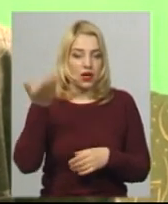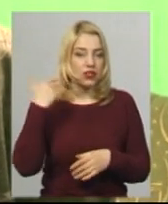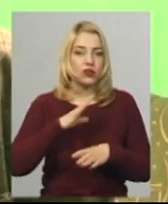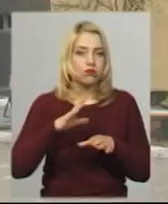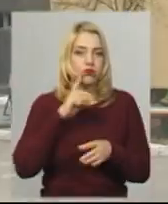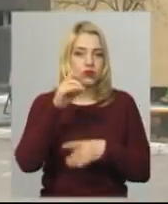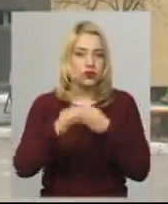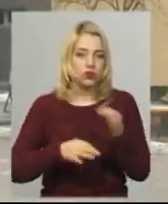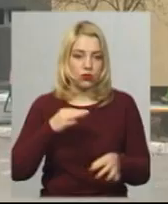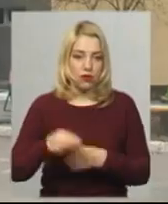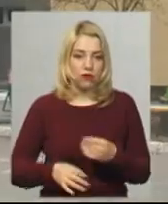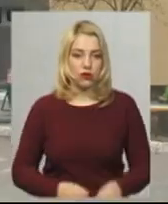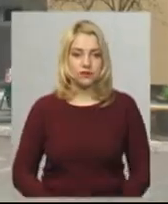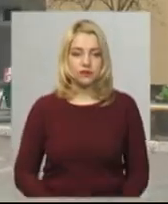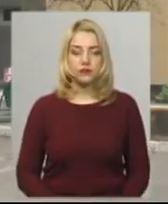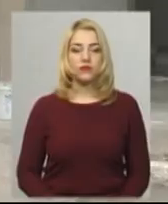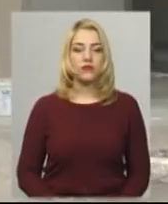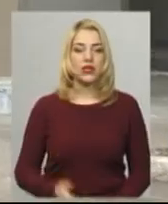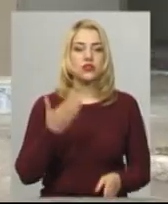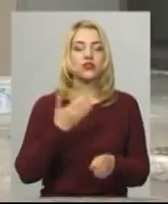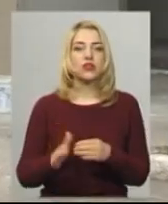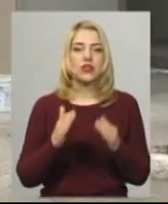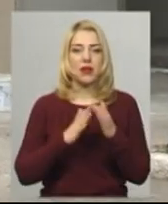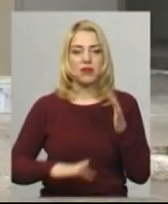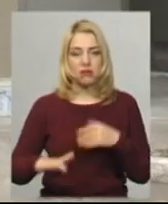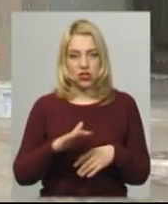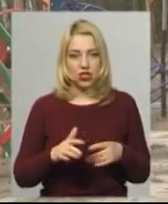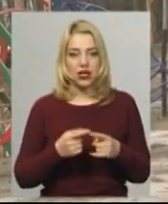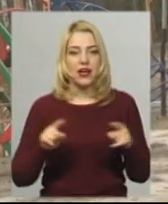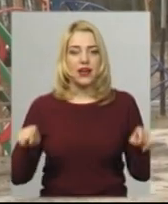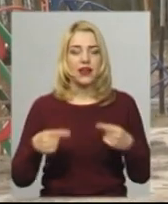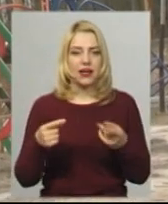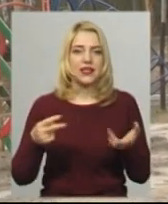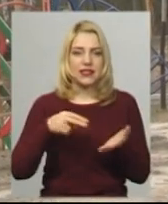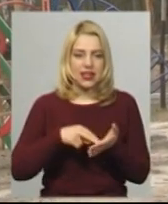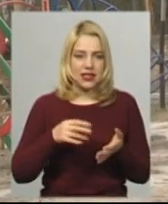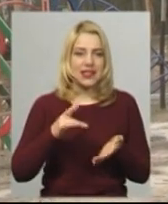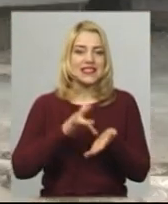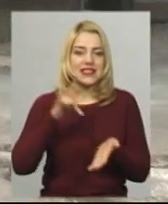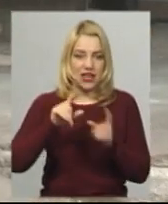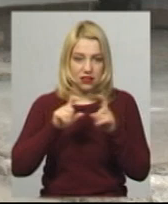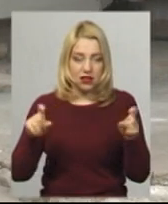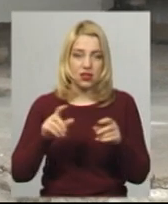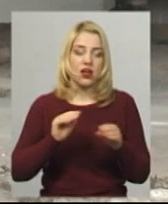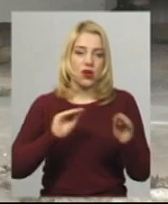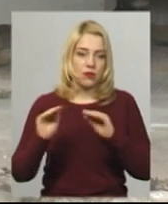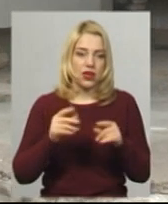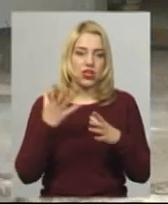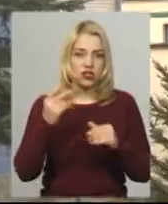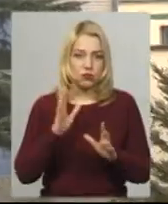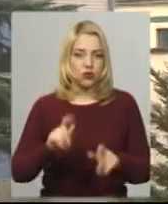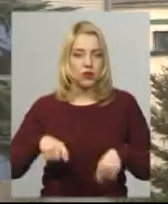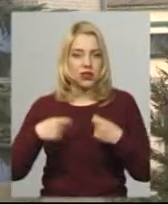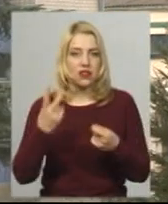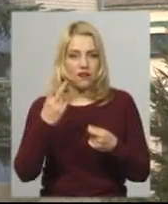лікарів і медичних сестер. Андрій Гулько додає, частину приміщення рекреаційного центру утеплюють ззовні та очікують документи на передачу їм ще двох